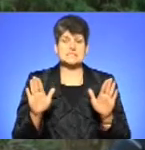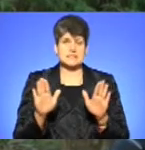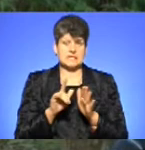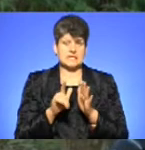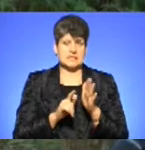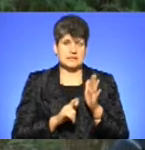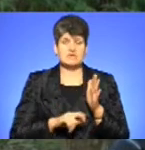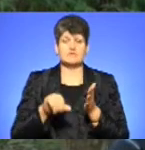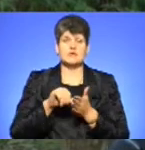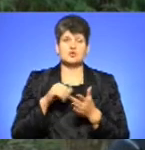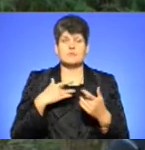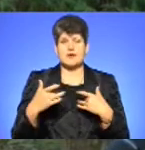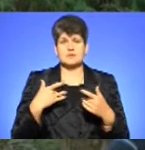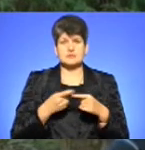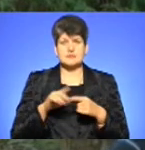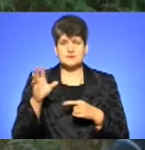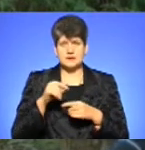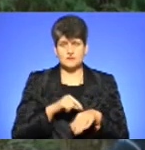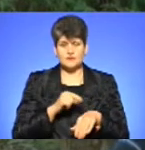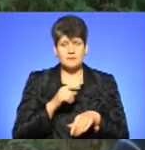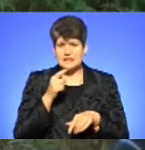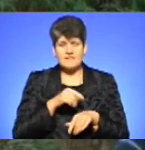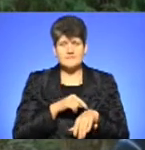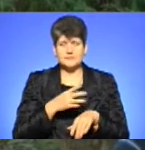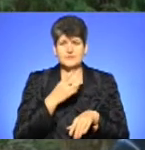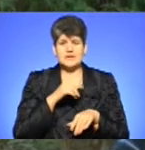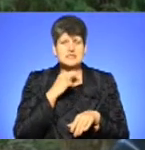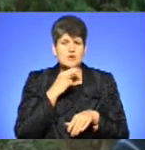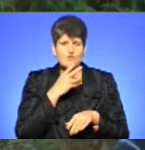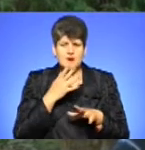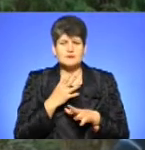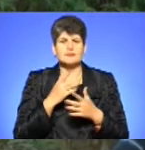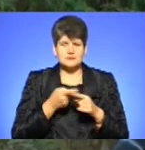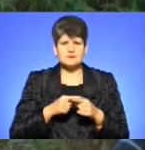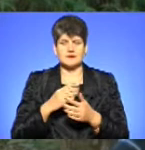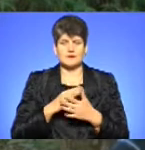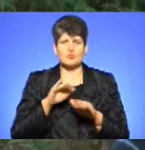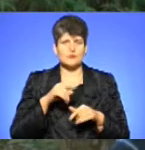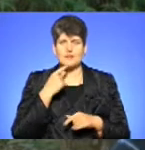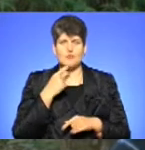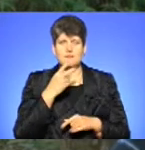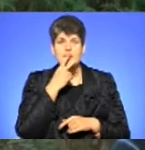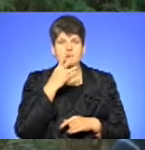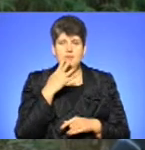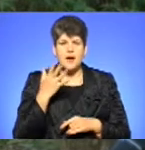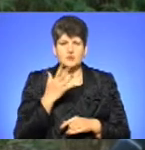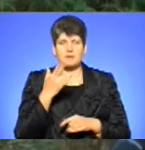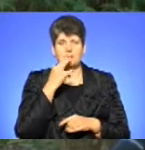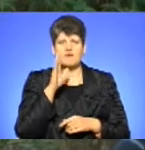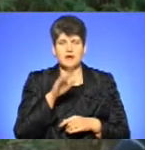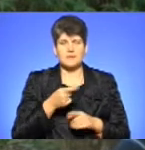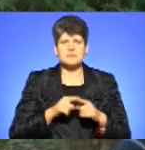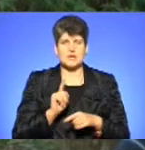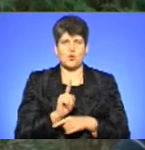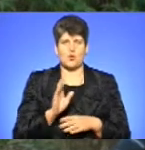Пісні, виступи артистів, це саме відчуваємо. Може, ми не замічаємо, але це воно в нас є. Що потім, ми казали, ми його не бачимо, ми привикаємо до нього, це теж